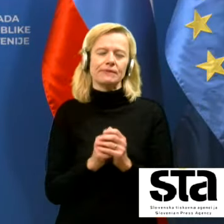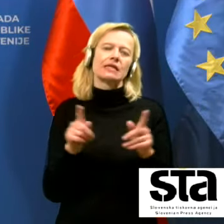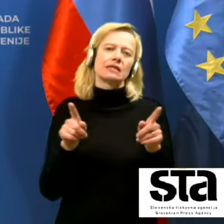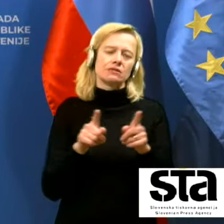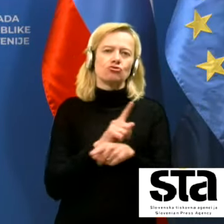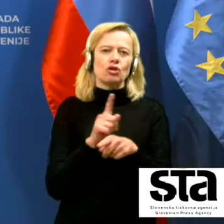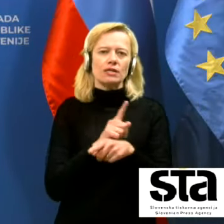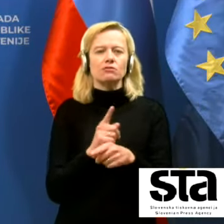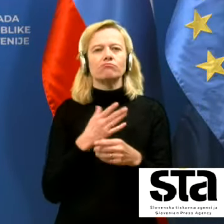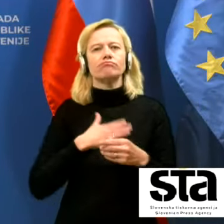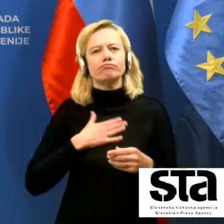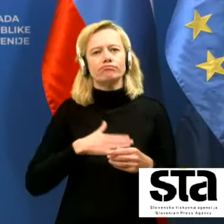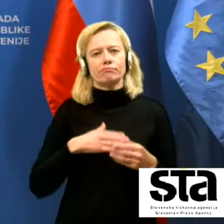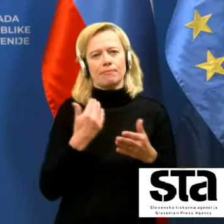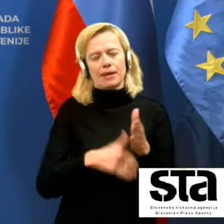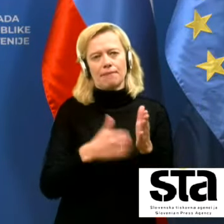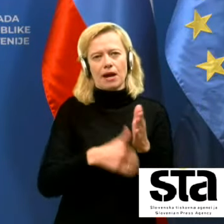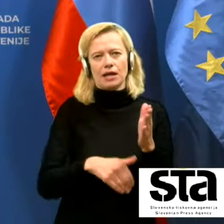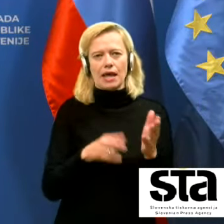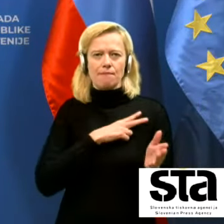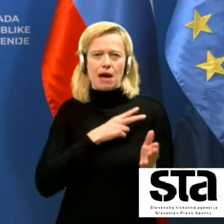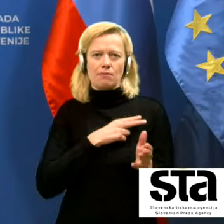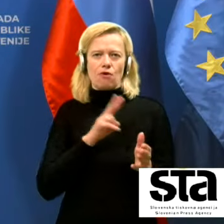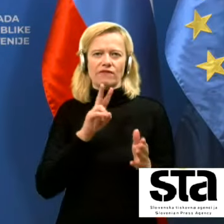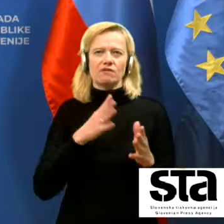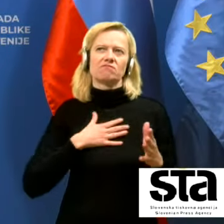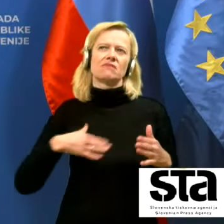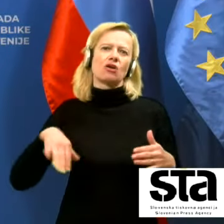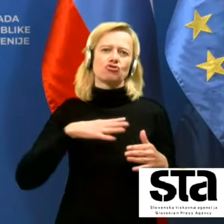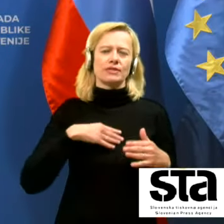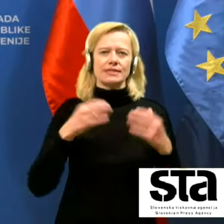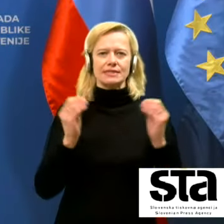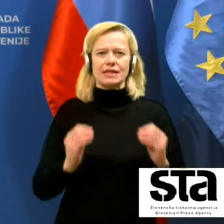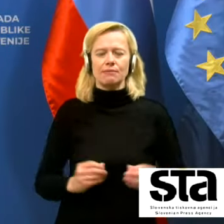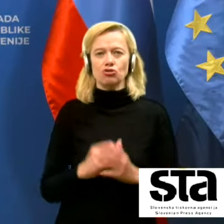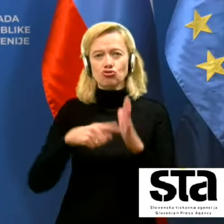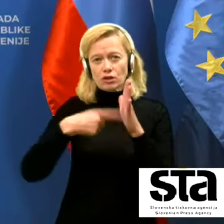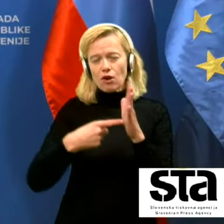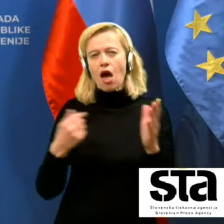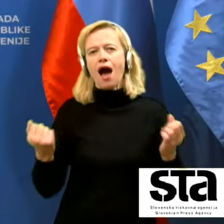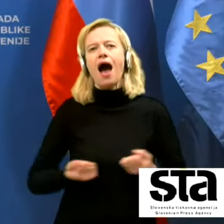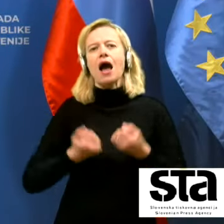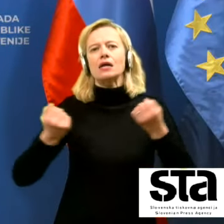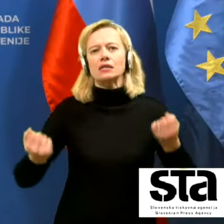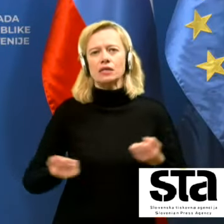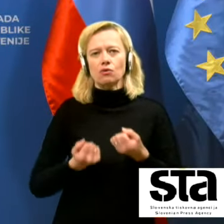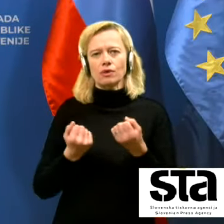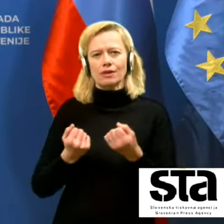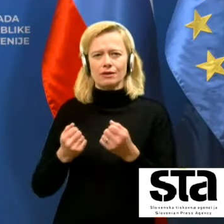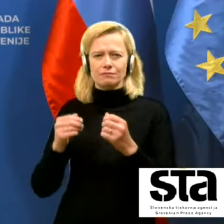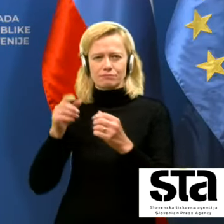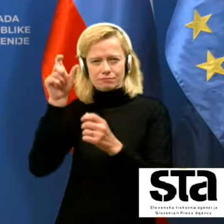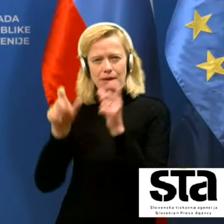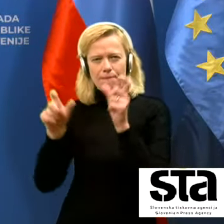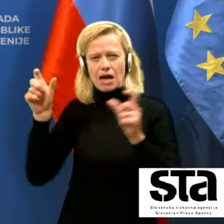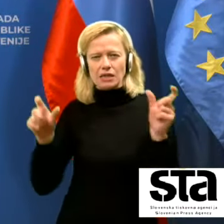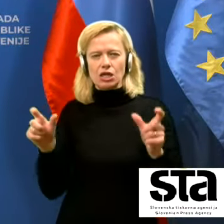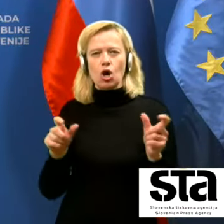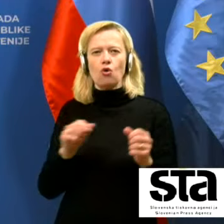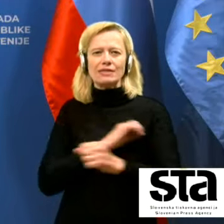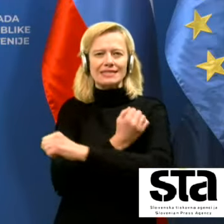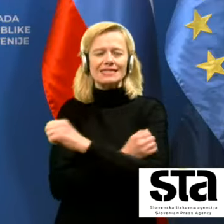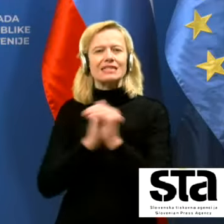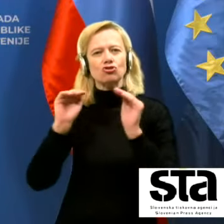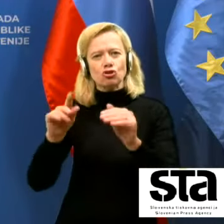blažijo pri manjklaj, ga imamo v naših sistemih. Število aktivnih pripadnikov sil zaščite in